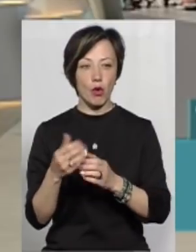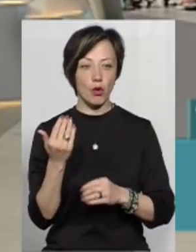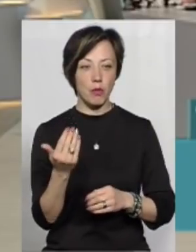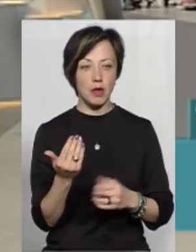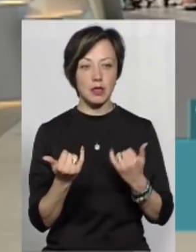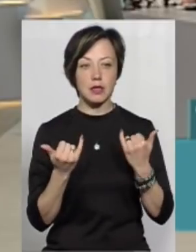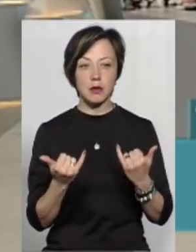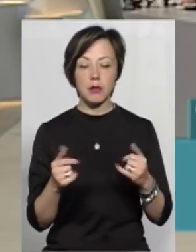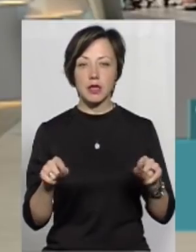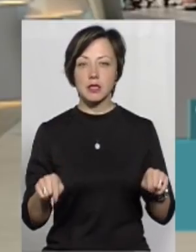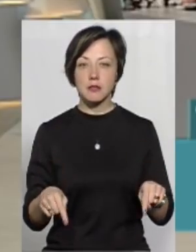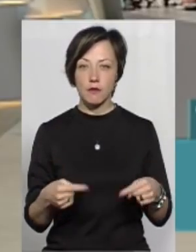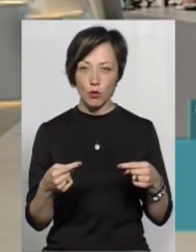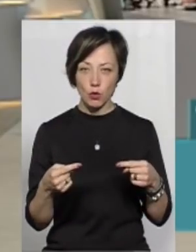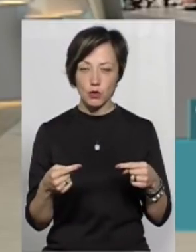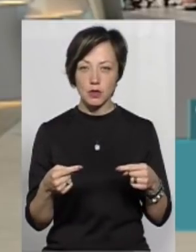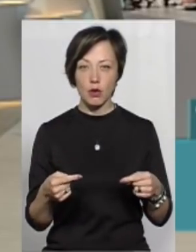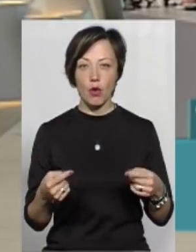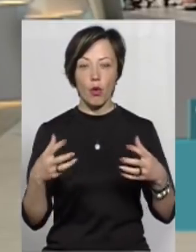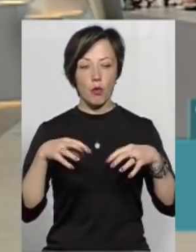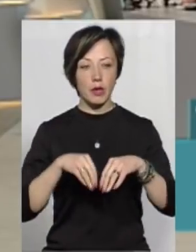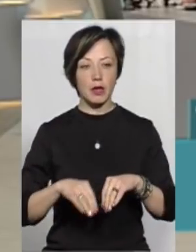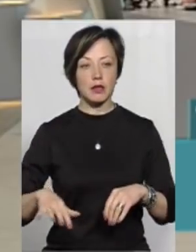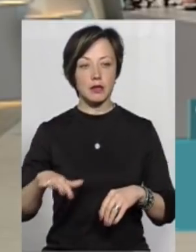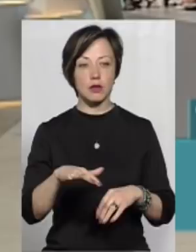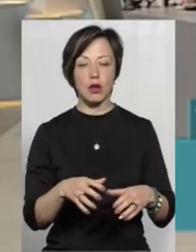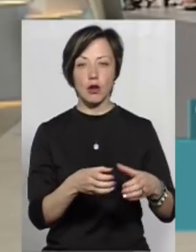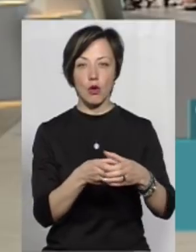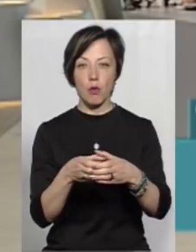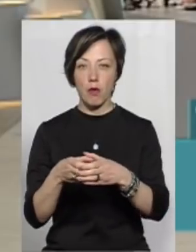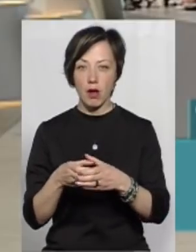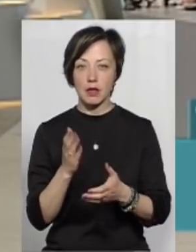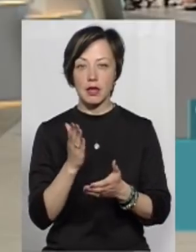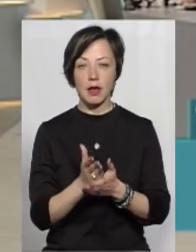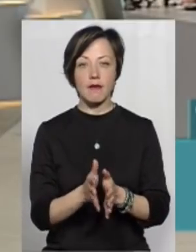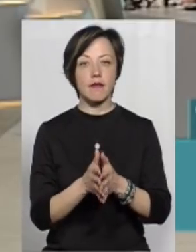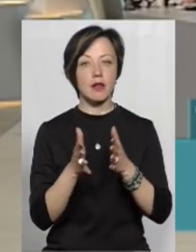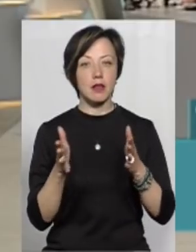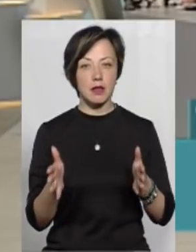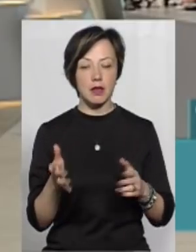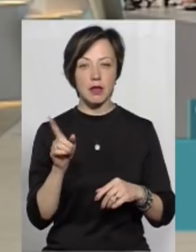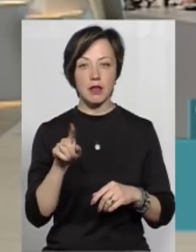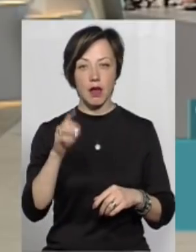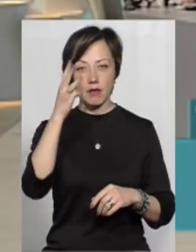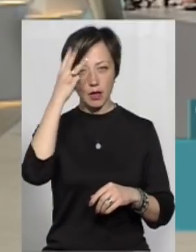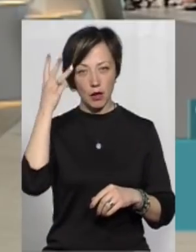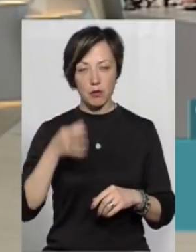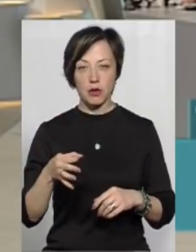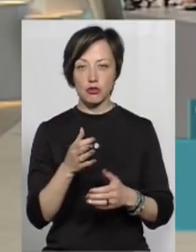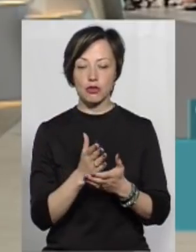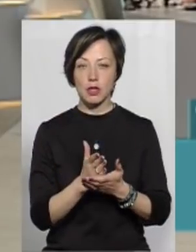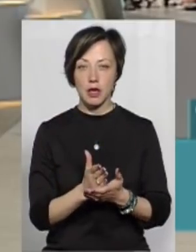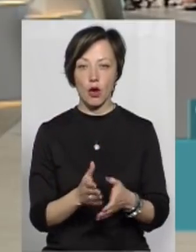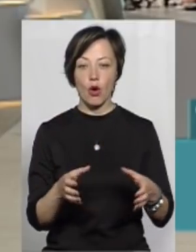Тепер створюються об'єднані територіальні громади. Вони є великі. І навіть на Хмельниччині є